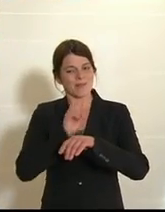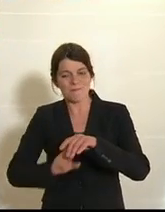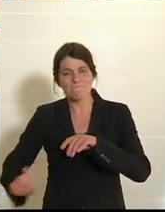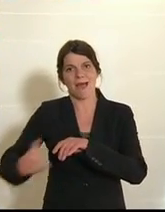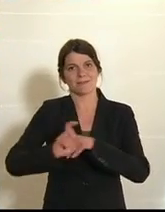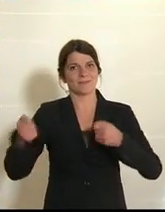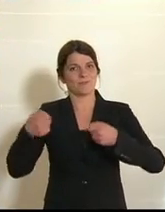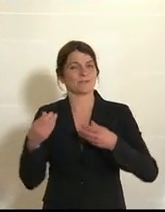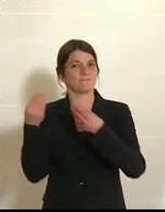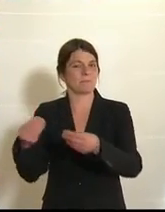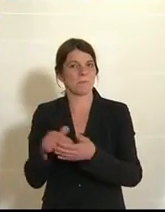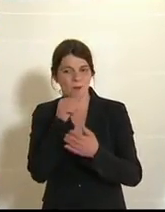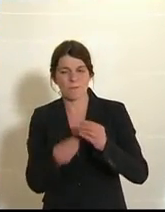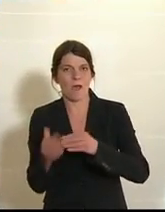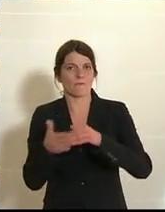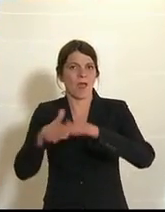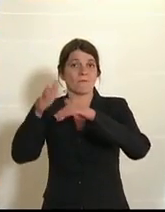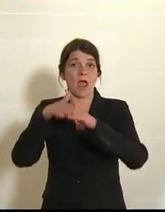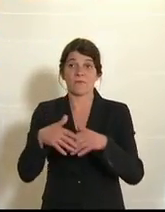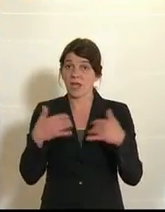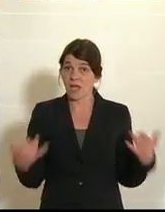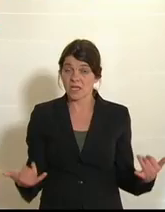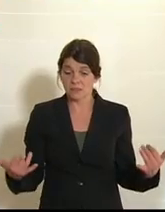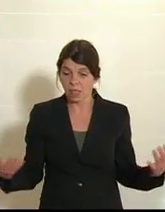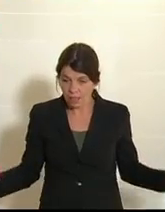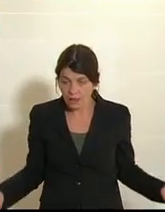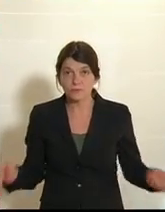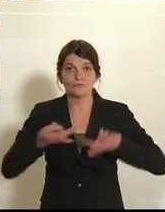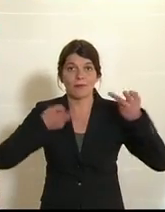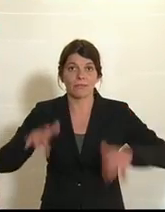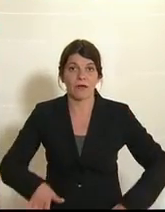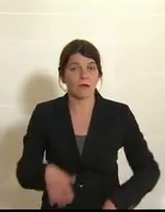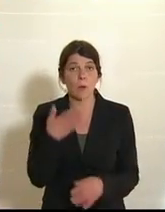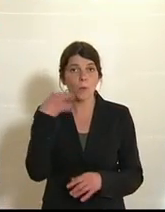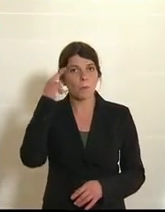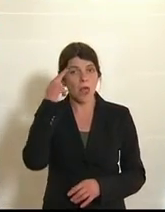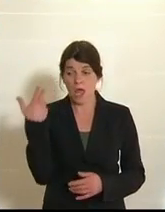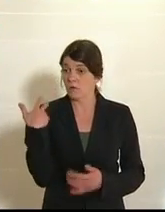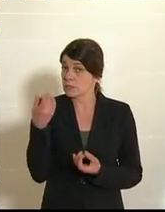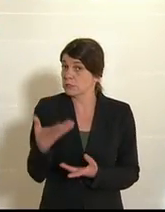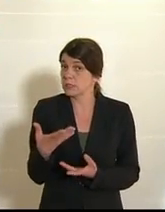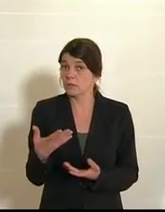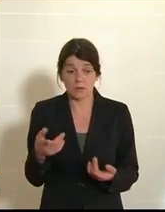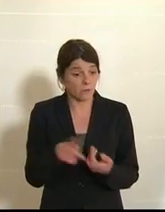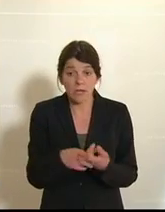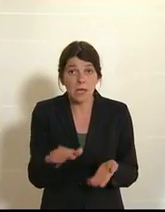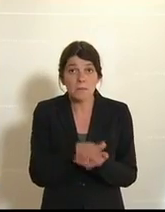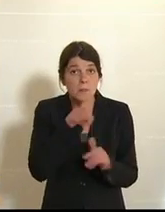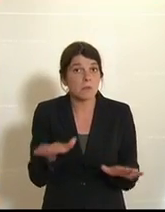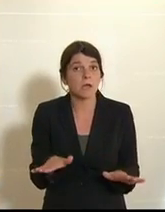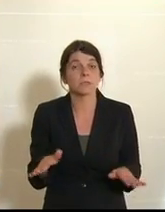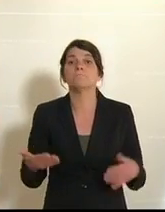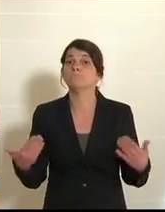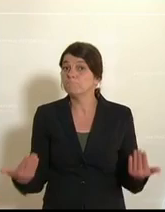Basissubvention erhöht wird. Jetzt steht man vor den Scherben, ohne sich überlegt zu haben, was passiert, wenn das nicht mehr gegeben ist.